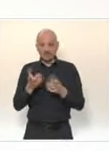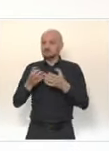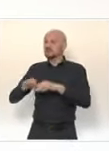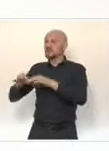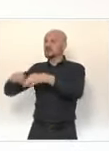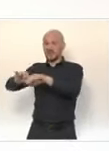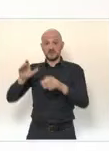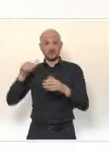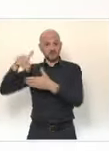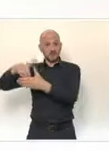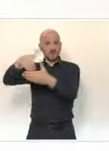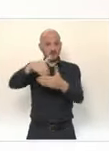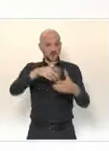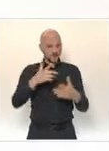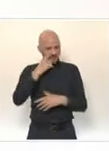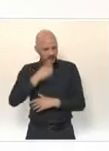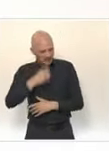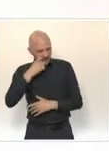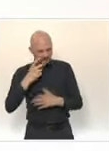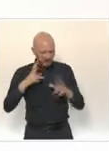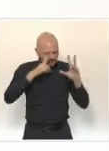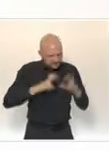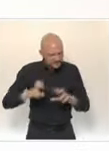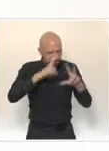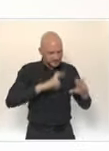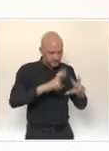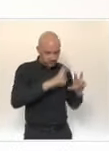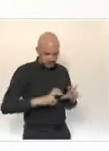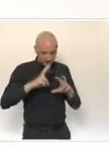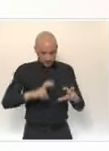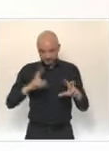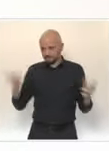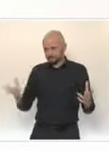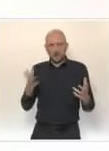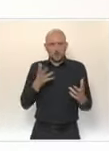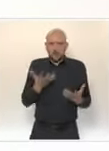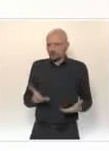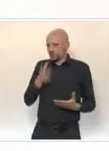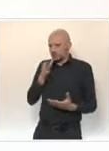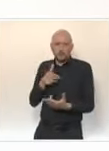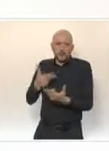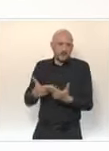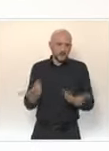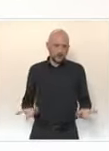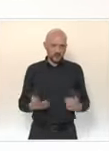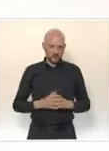répondrai quand j'aurai les réponses à ces questions, mais vous avez compris que ce n'est pas d'actualité pour le moment. Enfin,